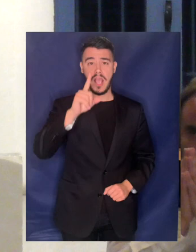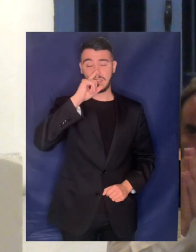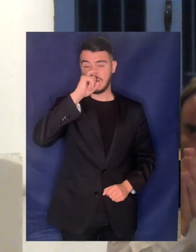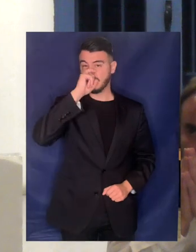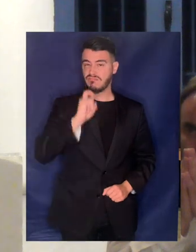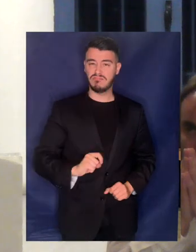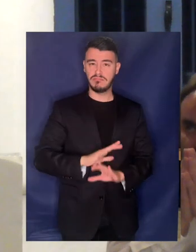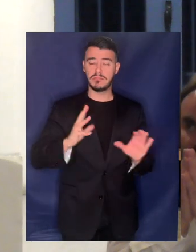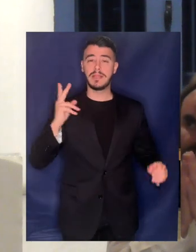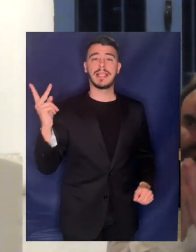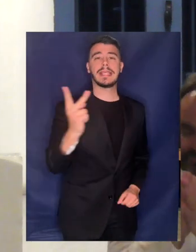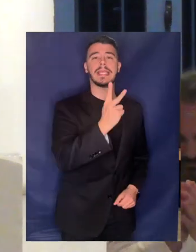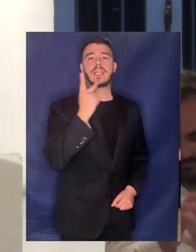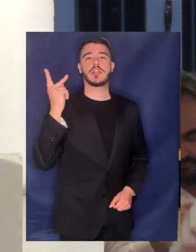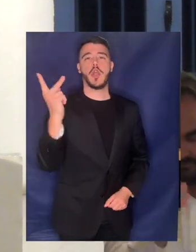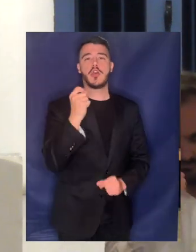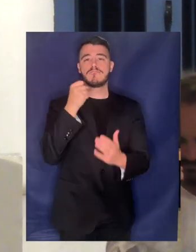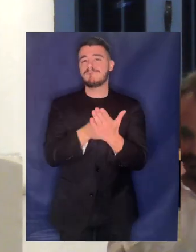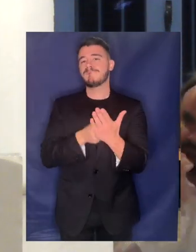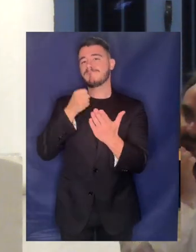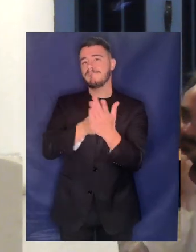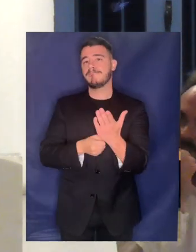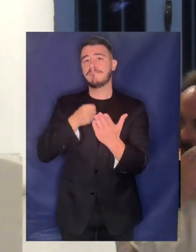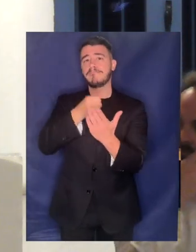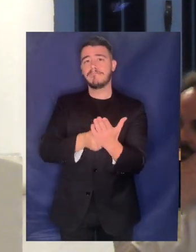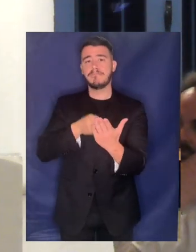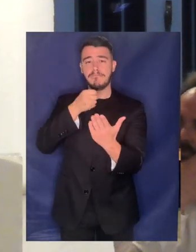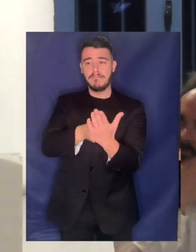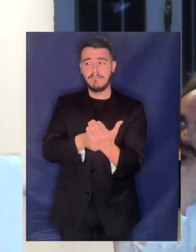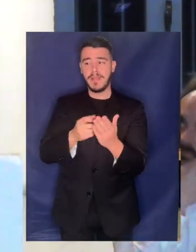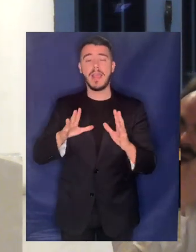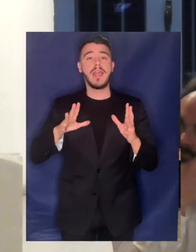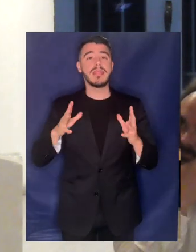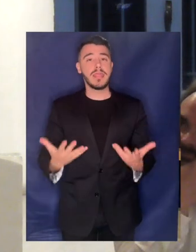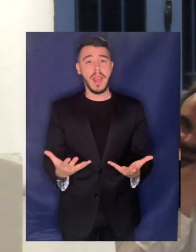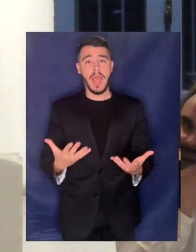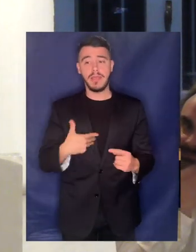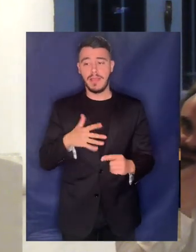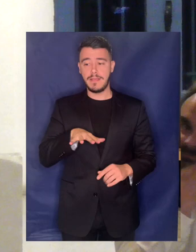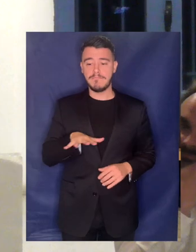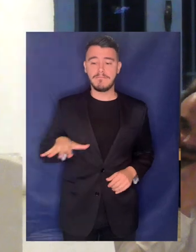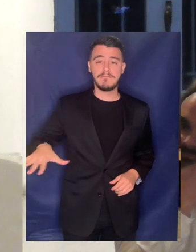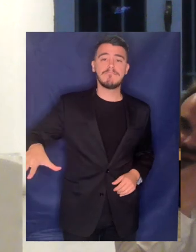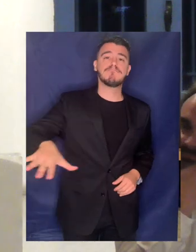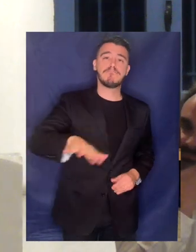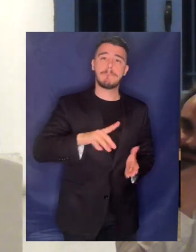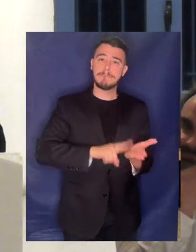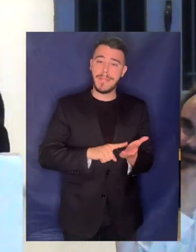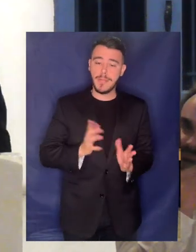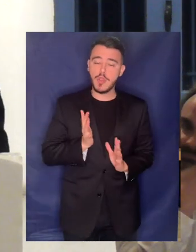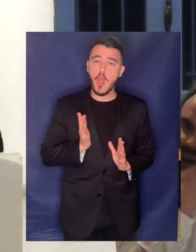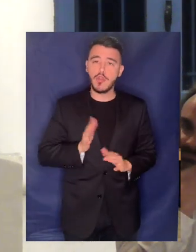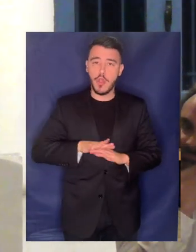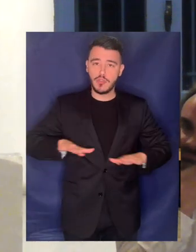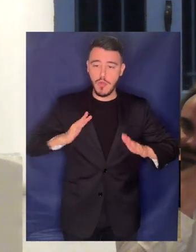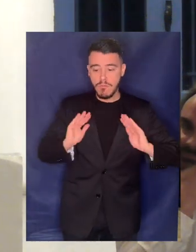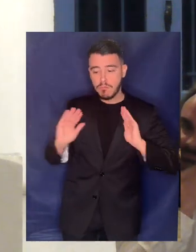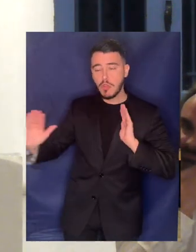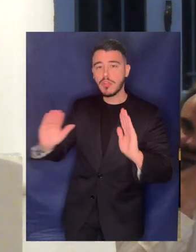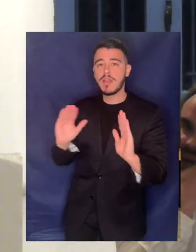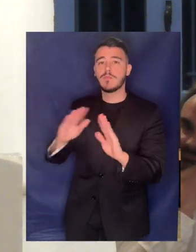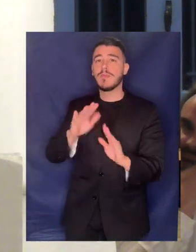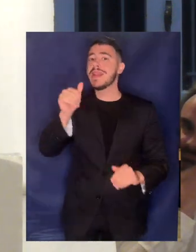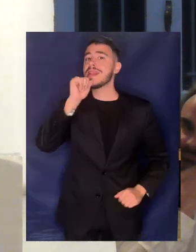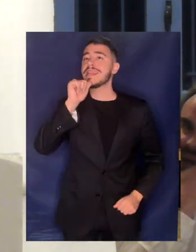αγώνας δηλαδή κίνημα υπέρ του δημόσιου χαρακτήρα του νερού χρειάζεται